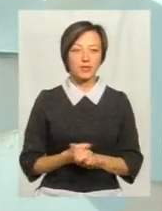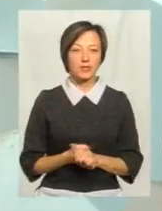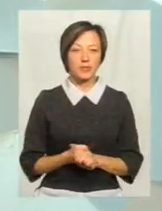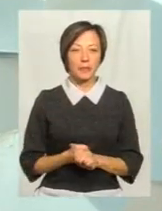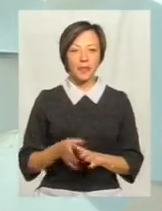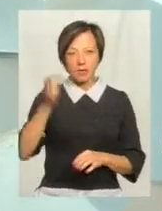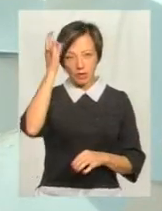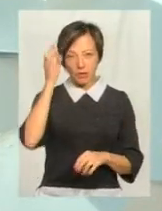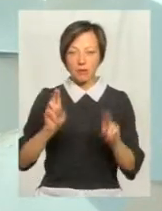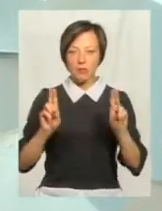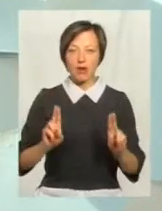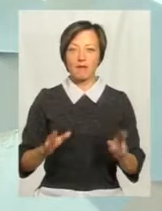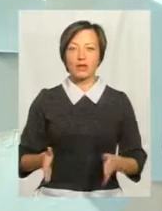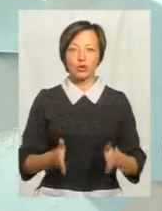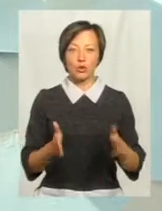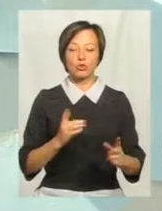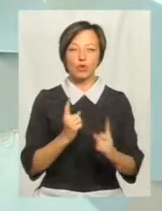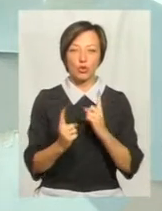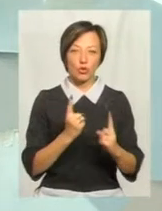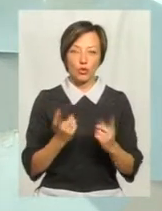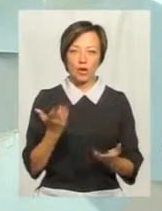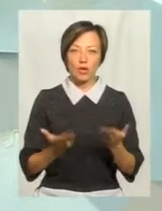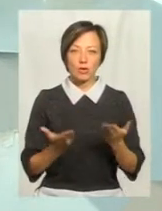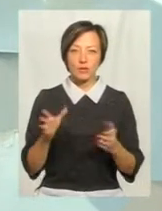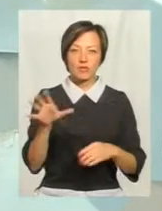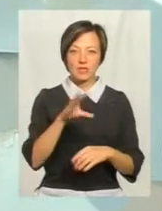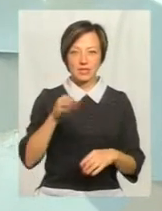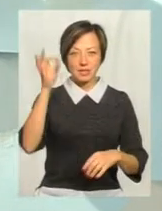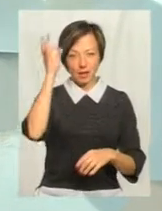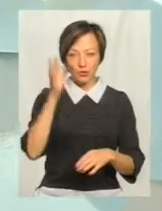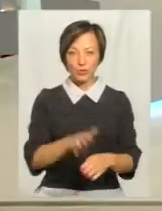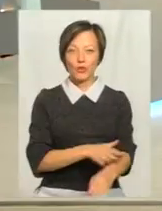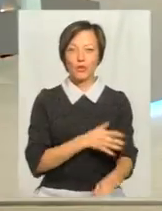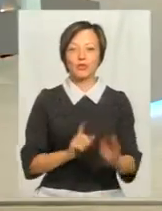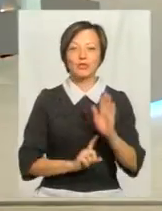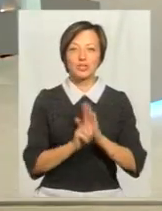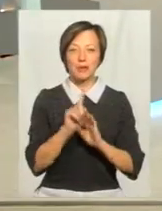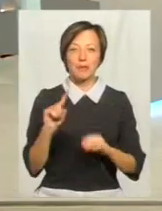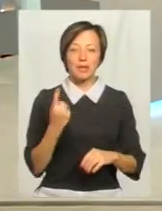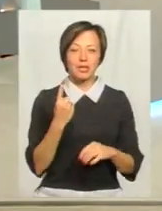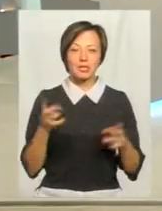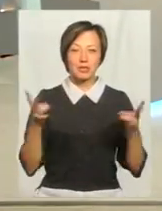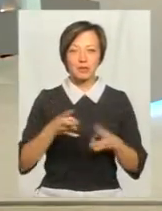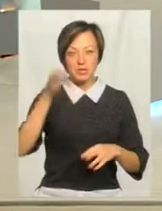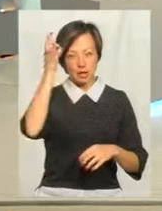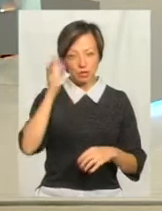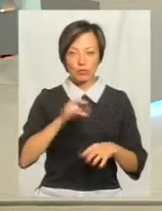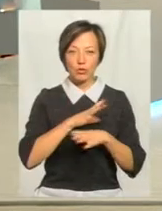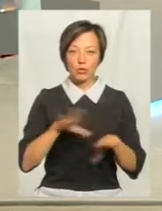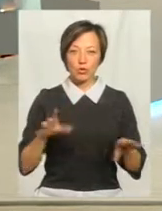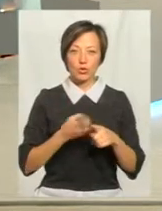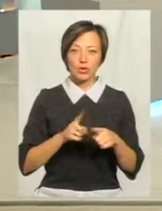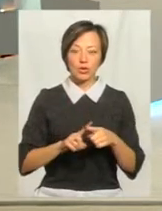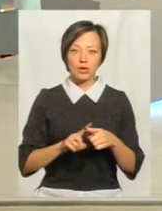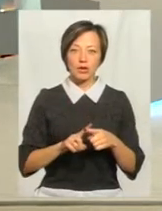згадувати правила дорожнього руху, якщо… Всі згадувати дуже довго. З яких починати? От перші, які треба згадати, щоб не було…